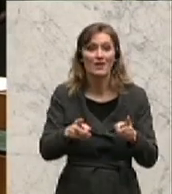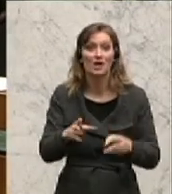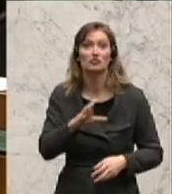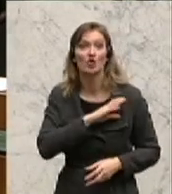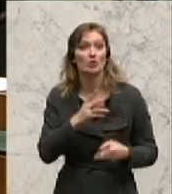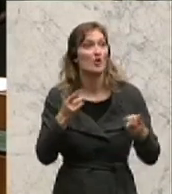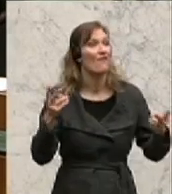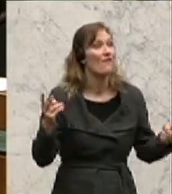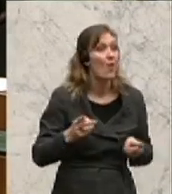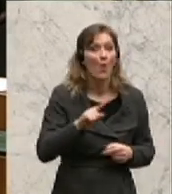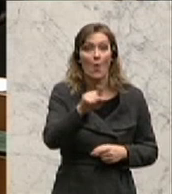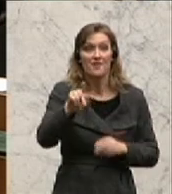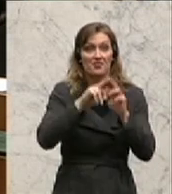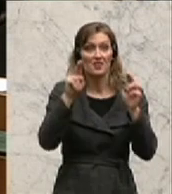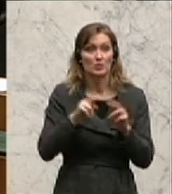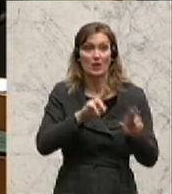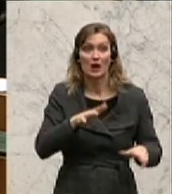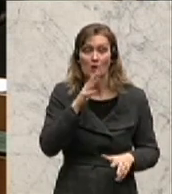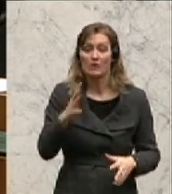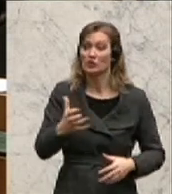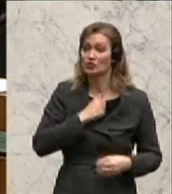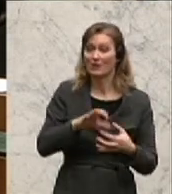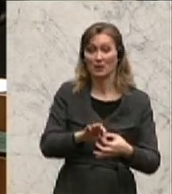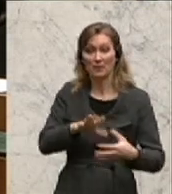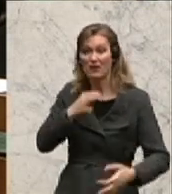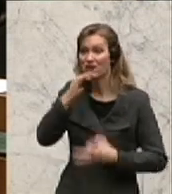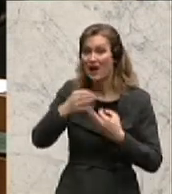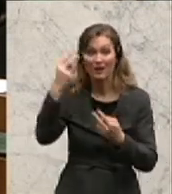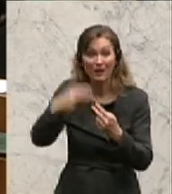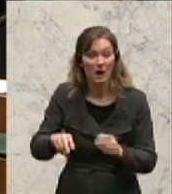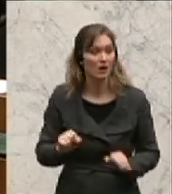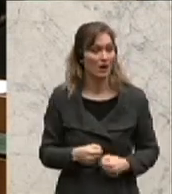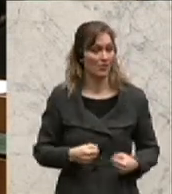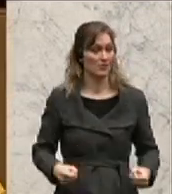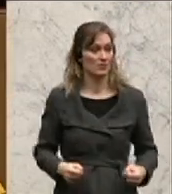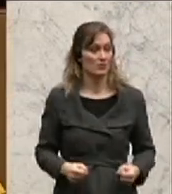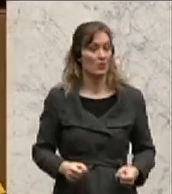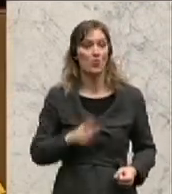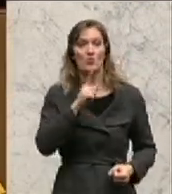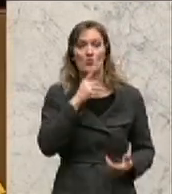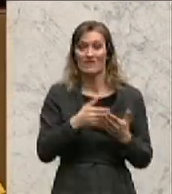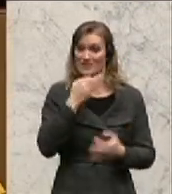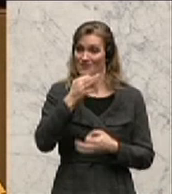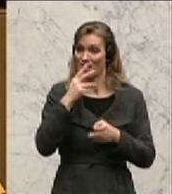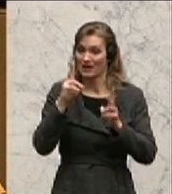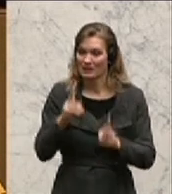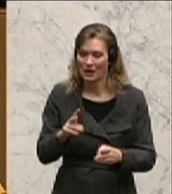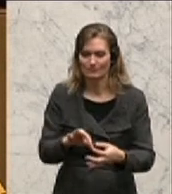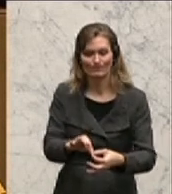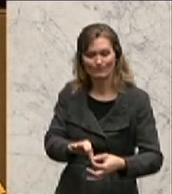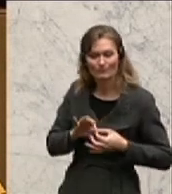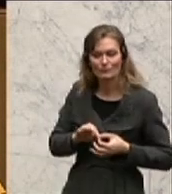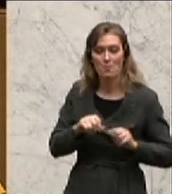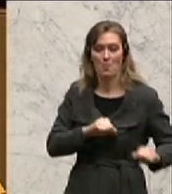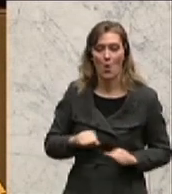haben, vor dem Internationalen Gerichtshof die Autonomiefragen einzuklagen, sondern nur jene Fragen, die sich tatsächlich rückbeziehen